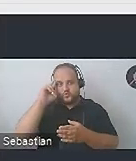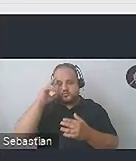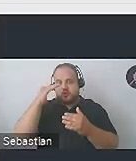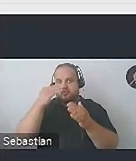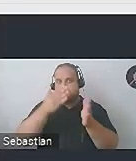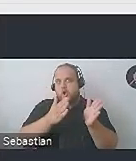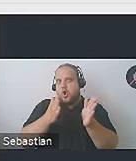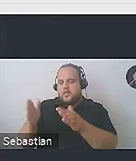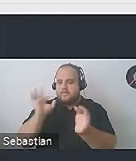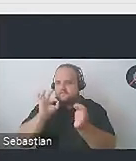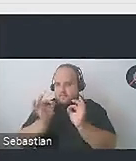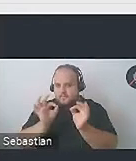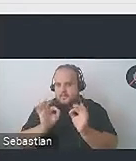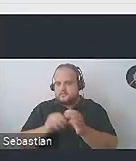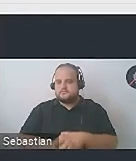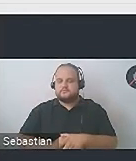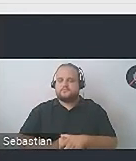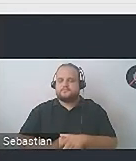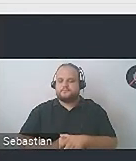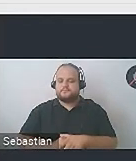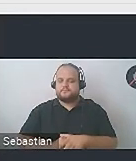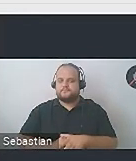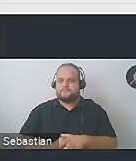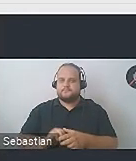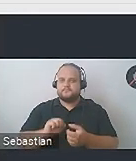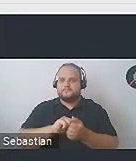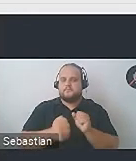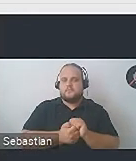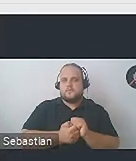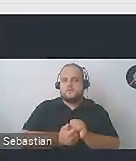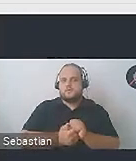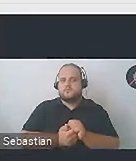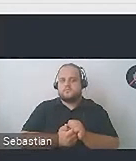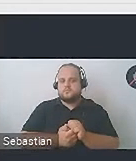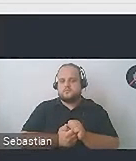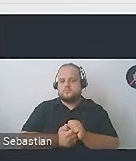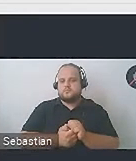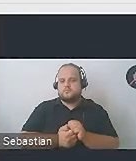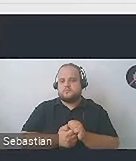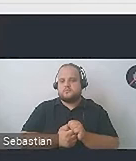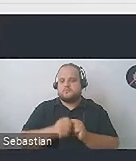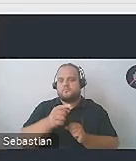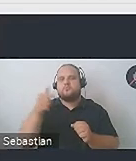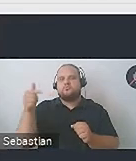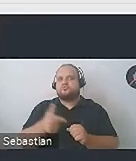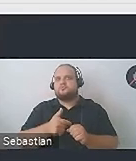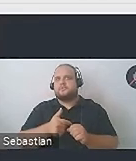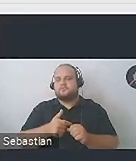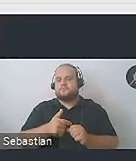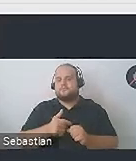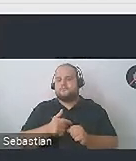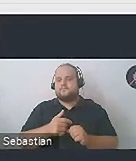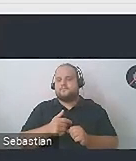informacji albo na przykład o tym, że musimy w jakiś sposób